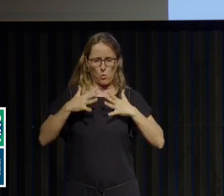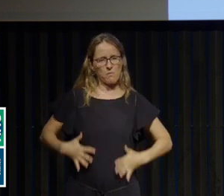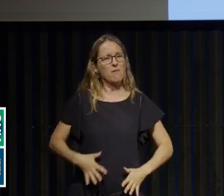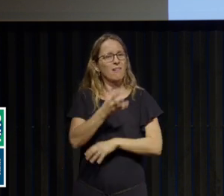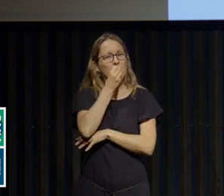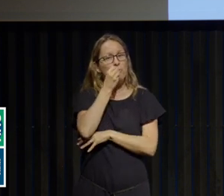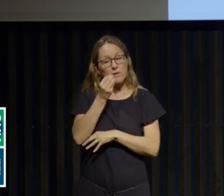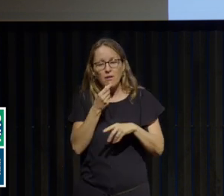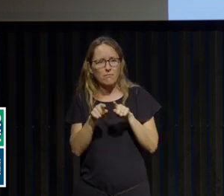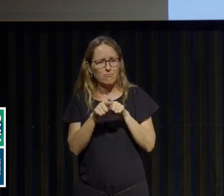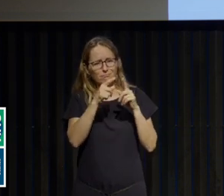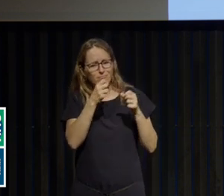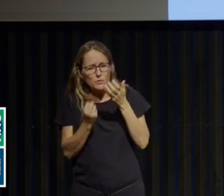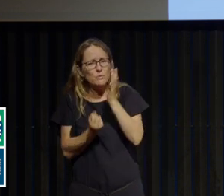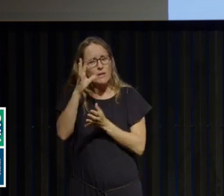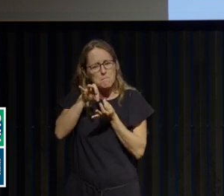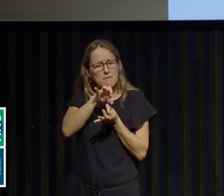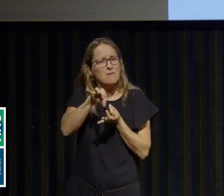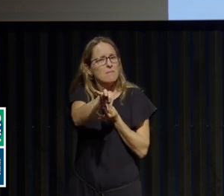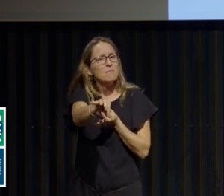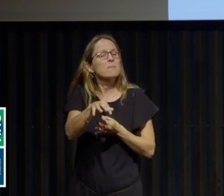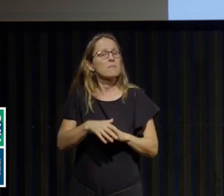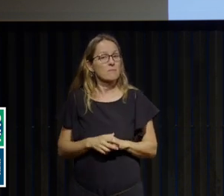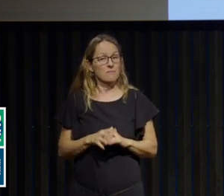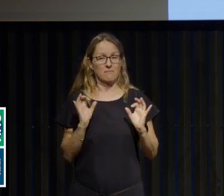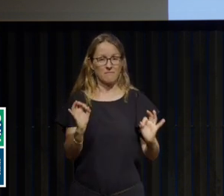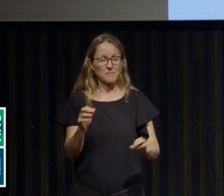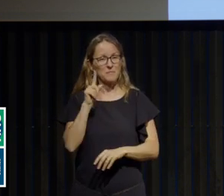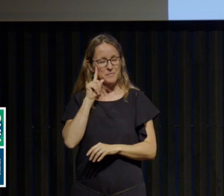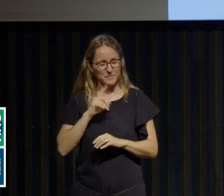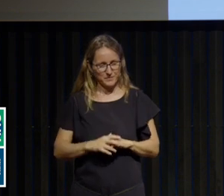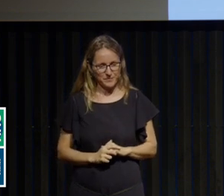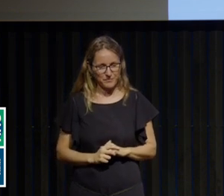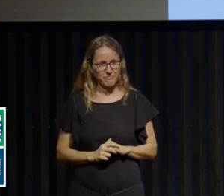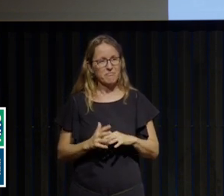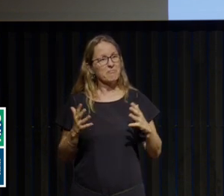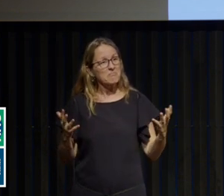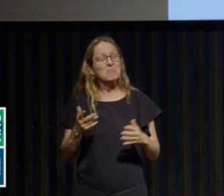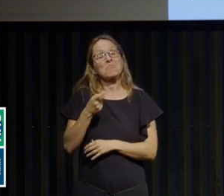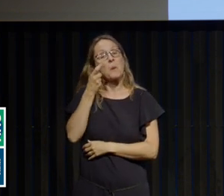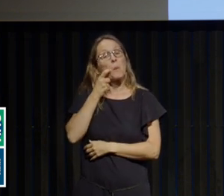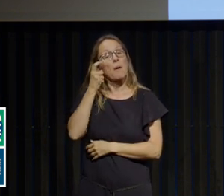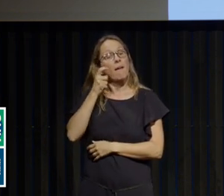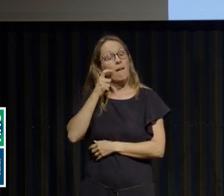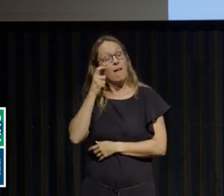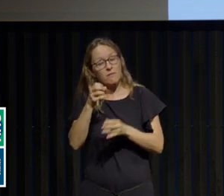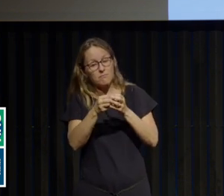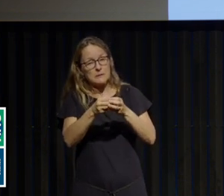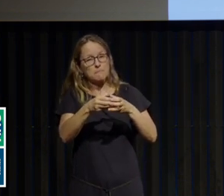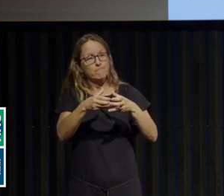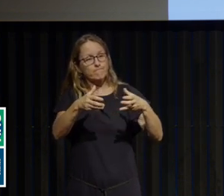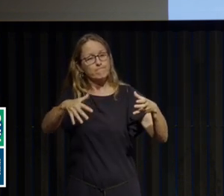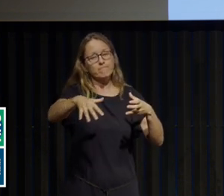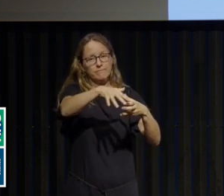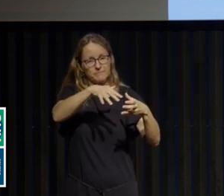Effectivement, actuellement, il semble que le taux d'incidence soit vraiment d'augmentation.